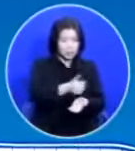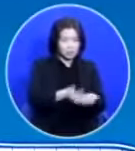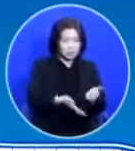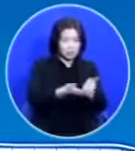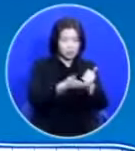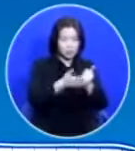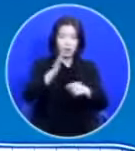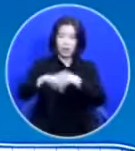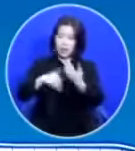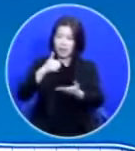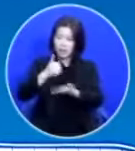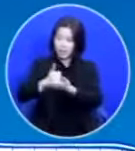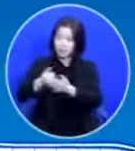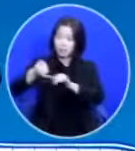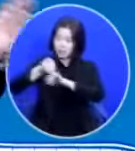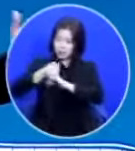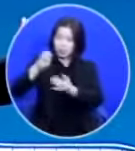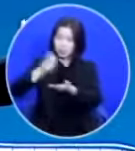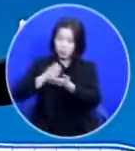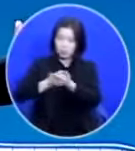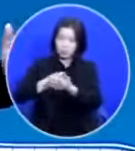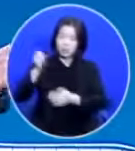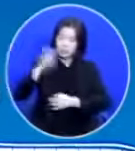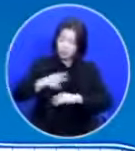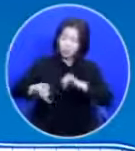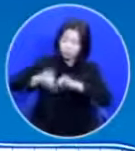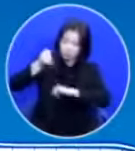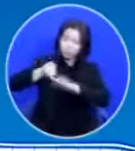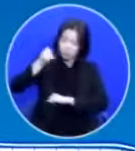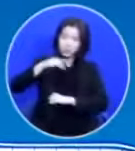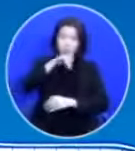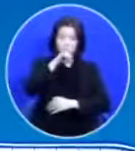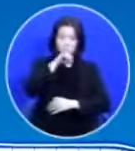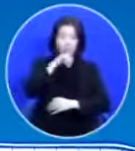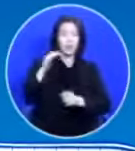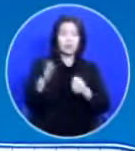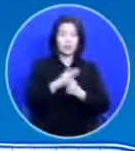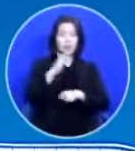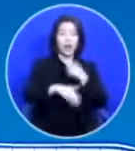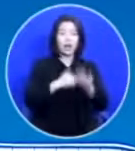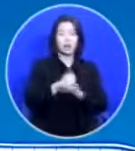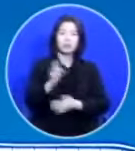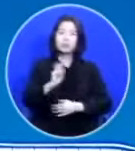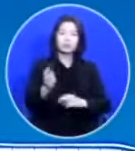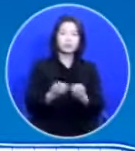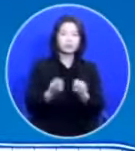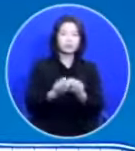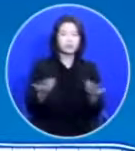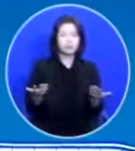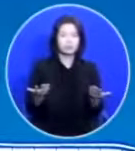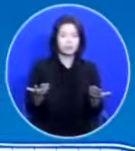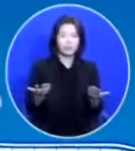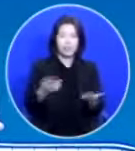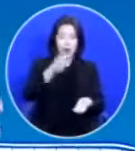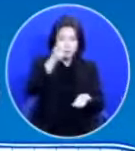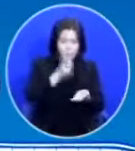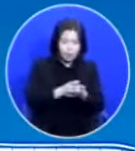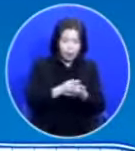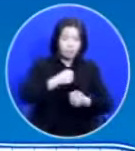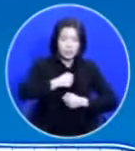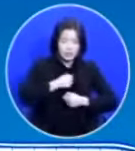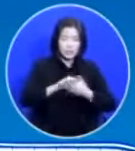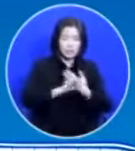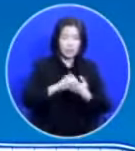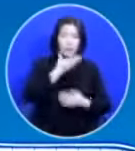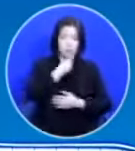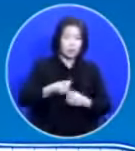약속하신 개명을 자꾸 어기게 된 겁니다 그러니 하나님은 어떻게 하셔야 돼요? 율법을 지키면 복을